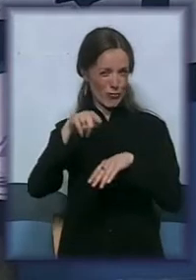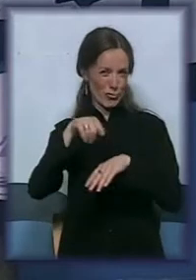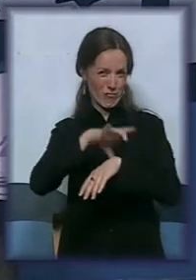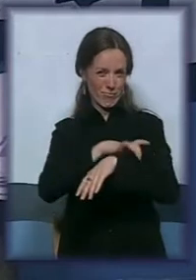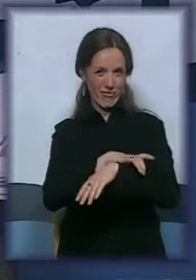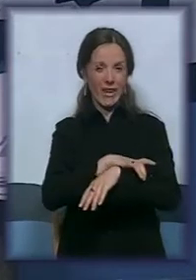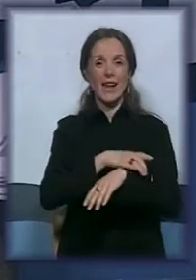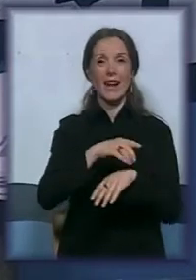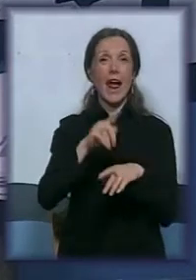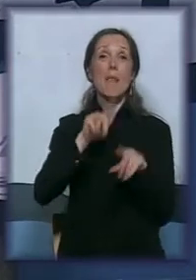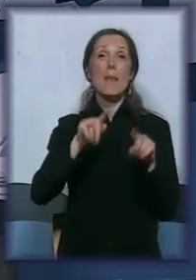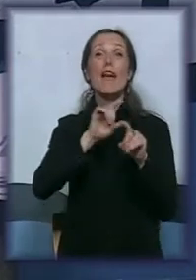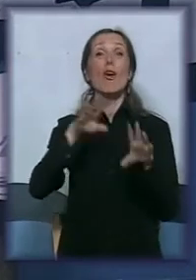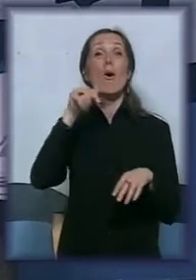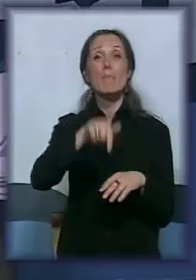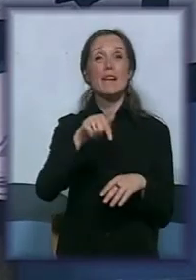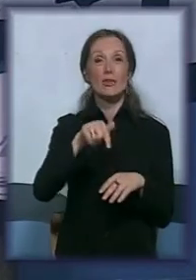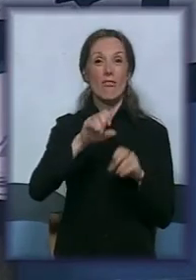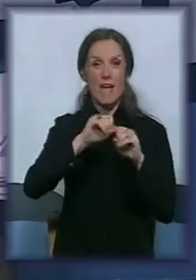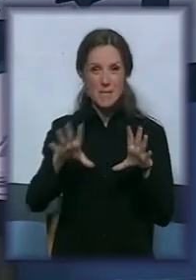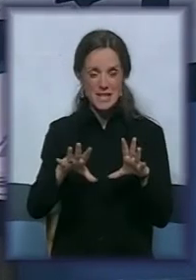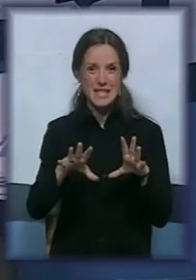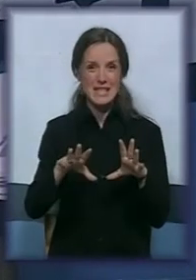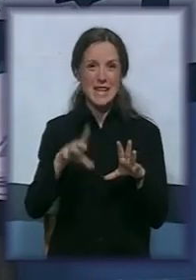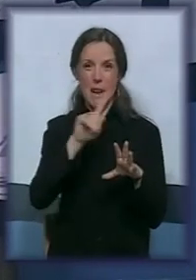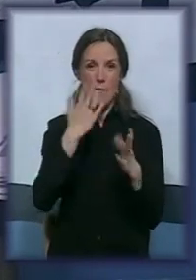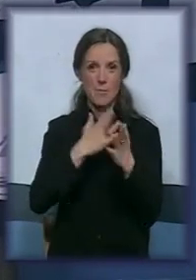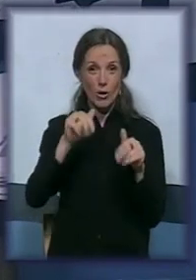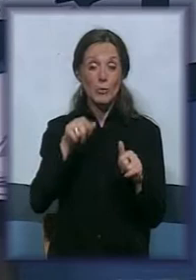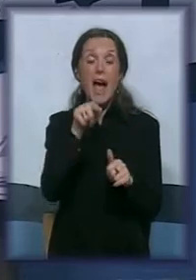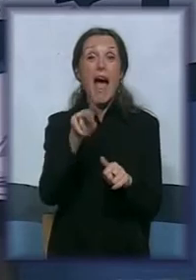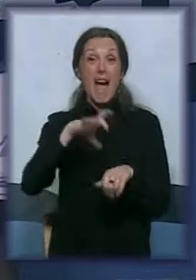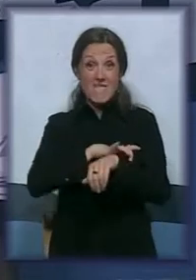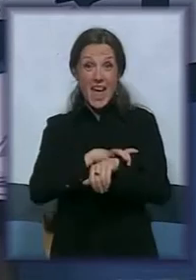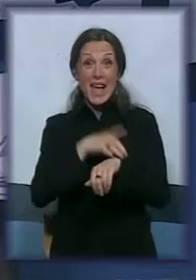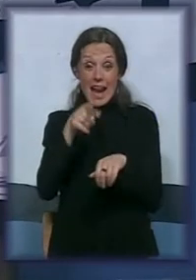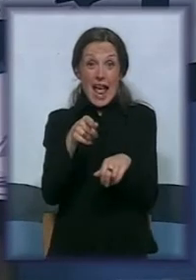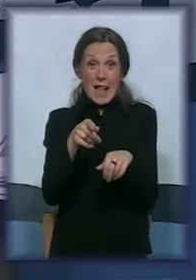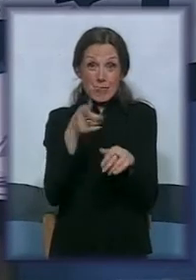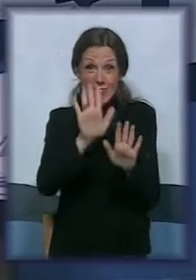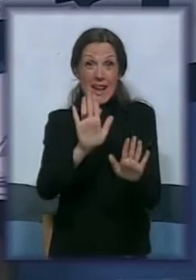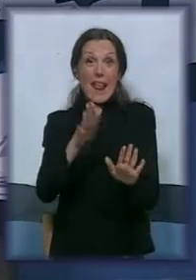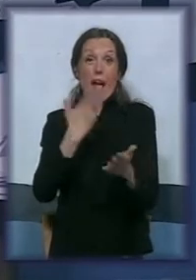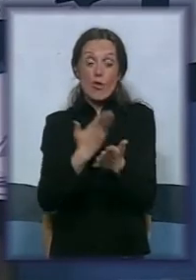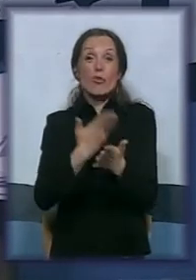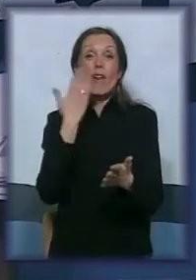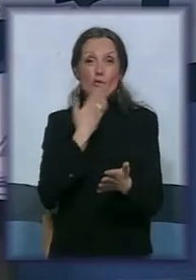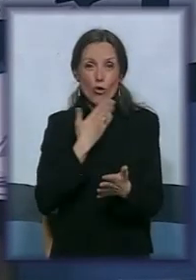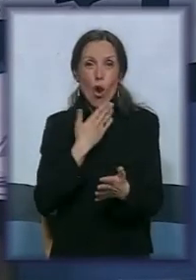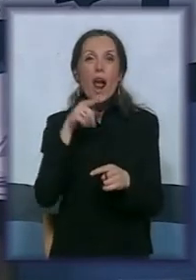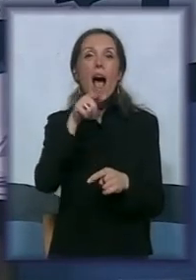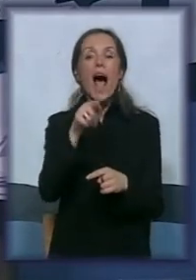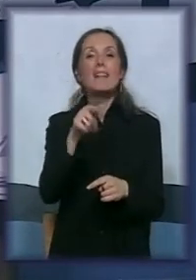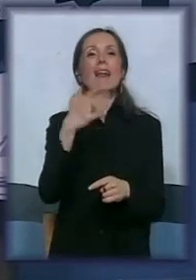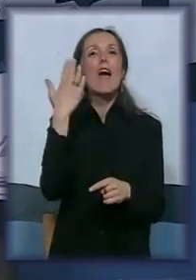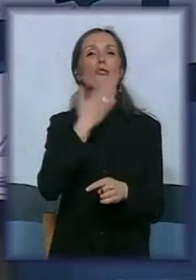ne bi mogla ovako da bude. Kažu da je škola upravo u kojoj je ona završila svoje osobno obrazovanje. A ta škola inače nosi